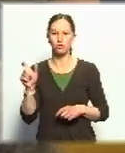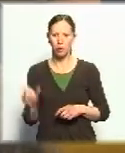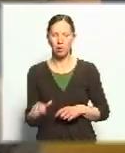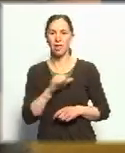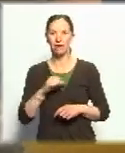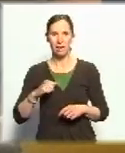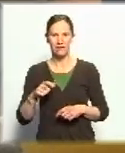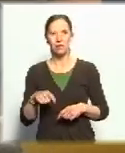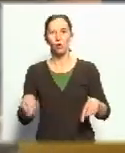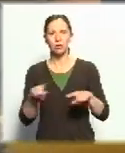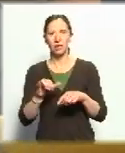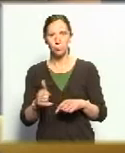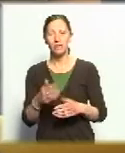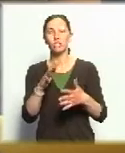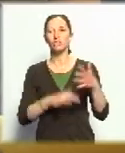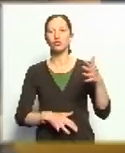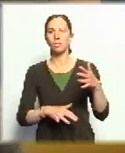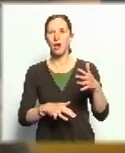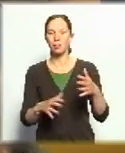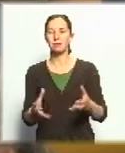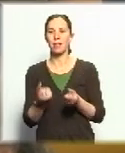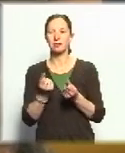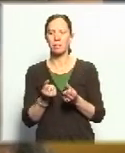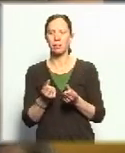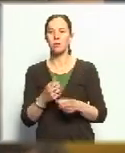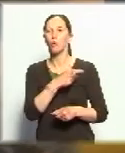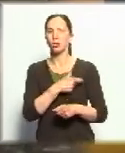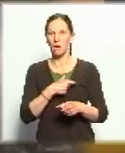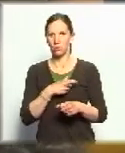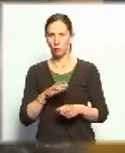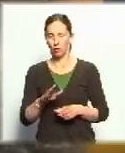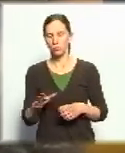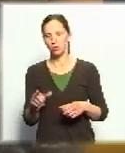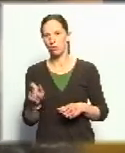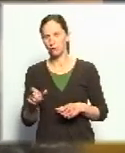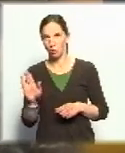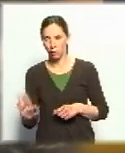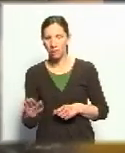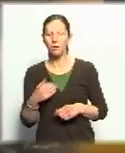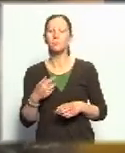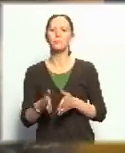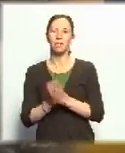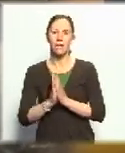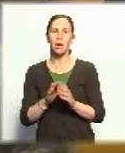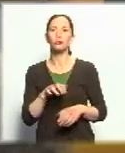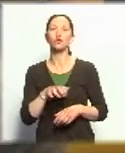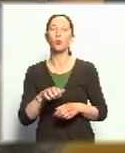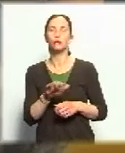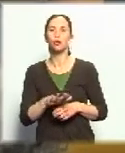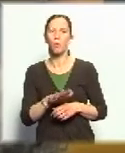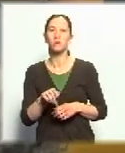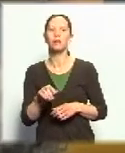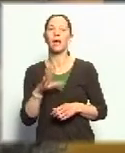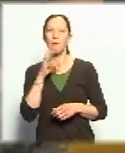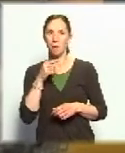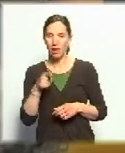mandátumot szerzett képviselőknek egyaránt. Azt kérem tőlük, hogy a somogyi emberekért, a somogyi emberek jövőjéért és